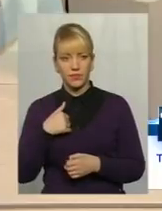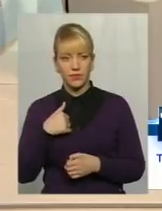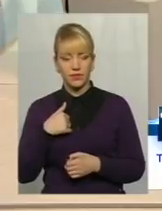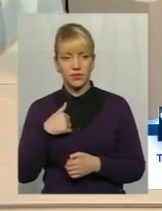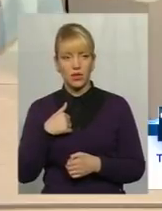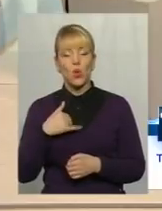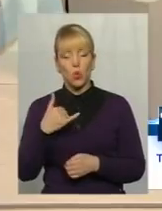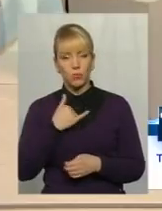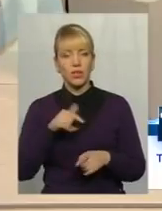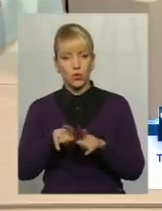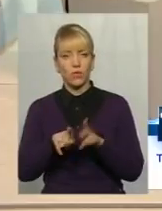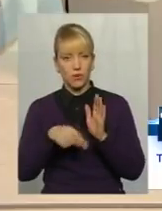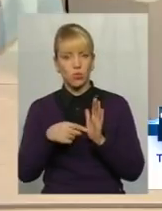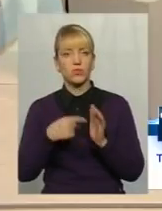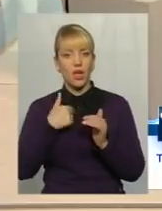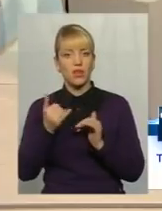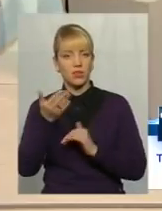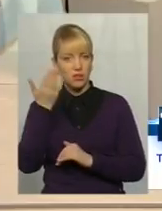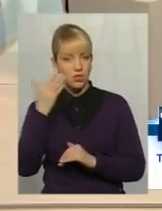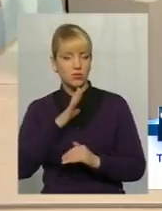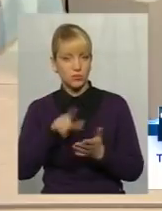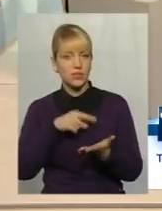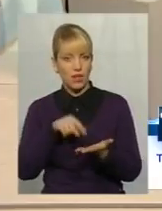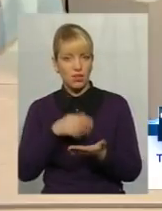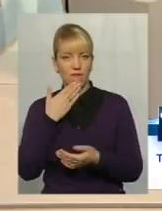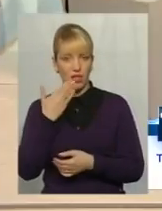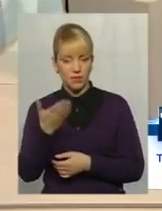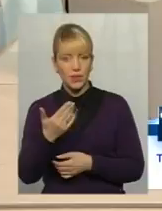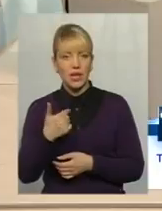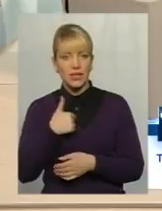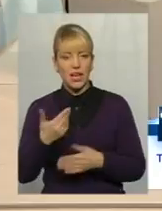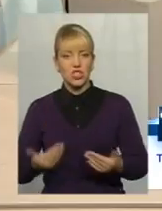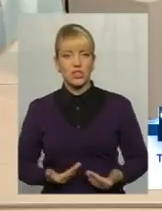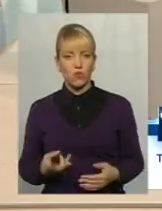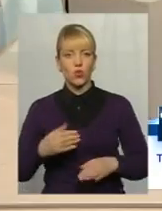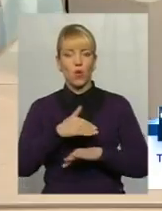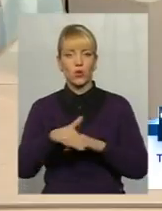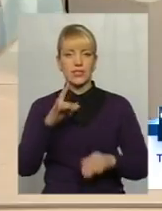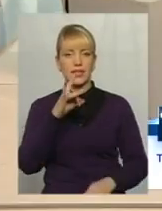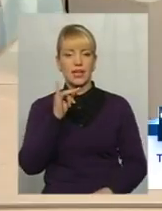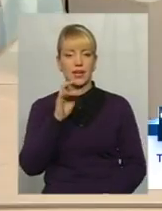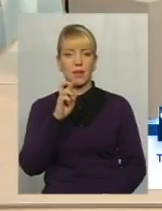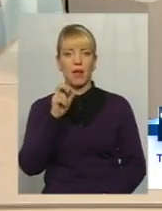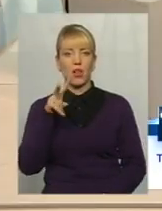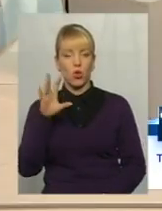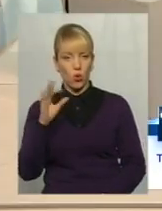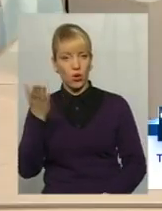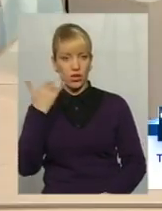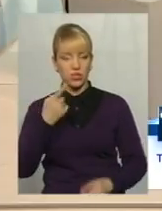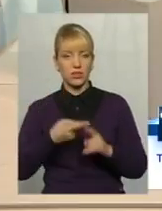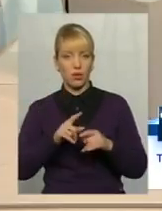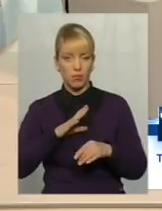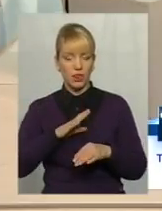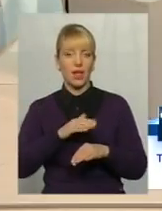Так, у мене ось такий питання. Я і раніше задавав, коли-то його. Я живу на вулиці Рибалка. Ну, раніше вона Рибалка була,